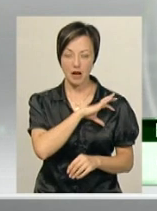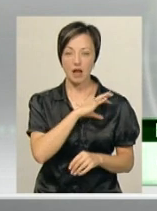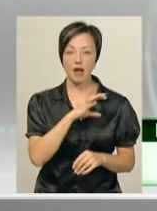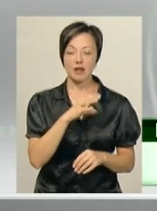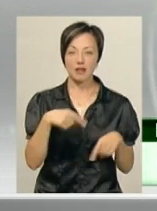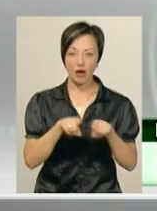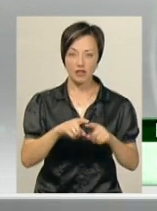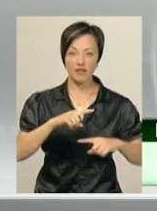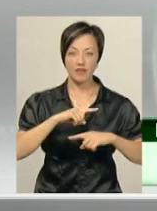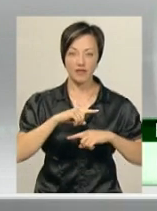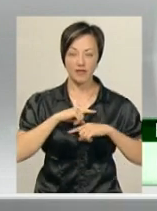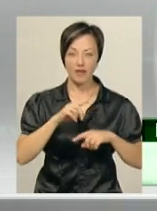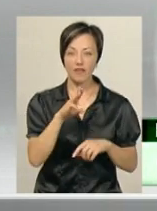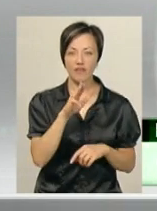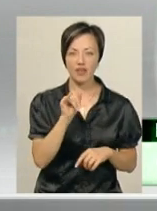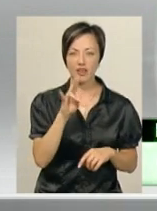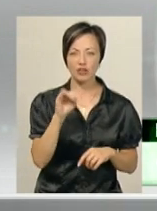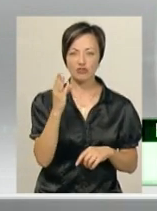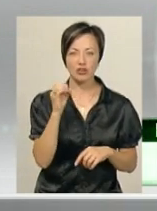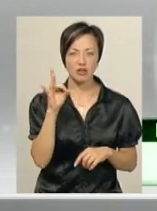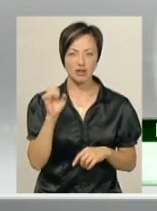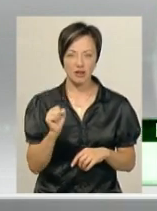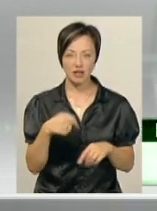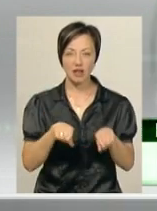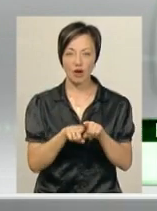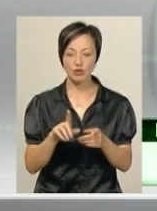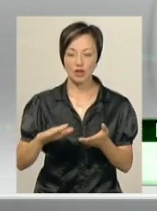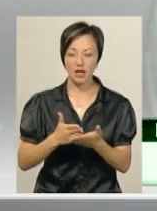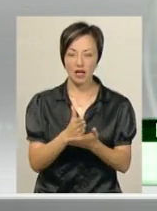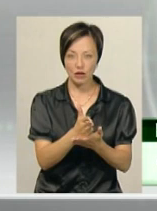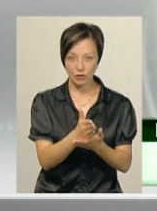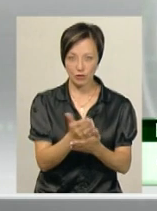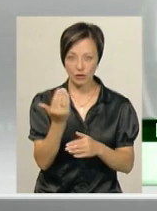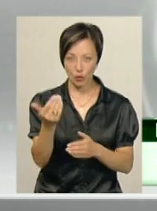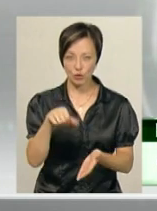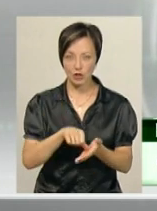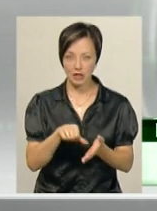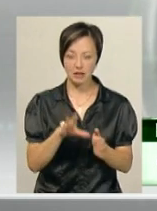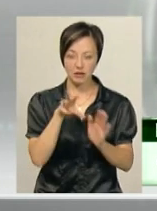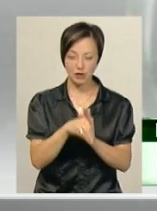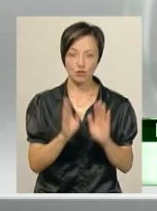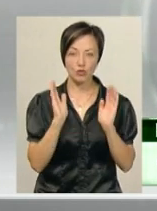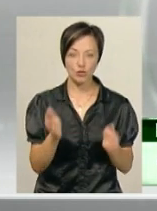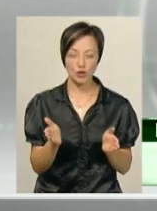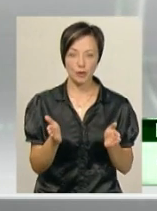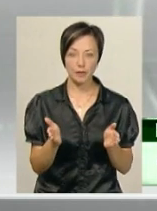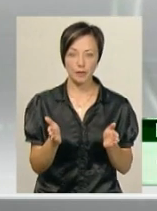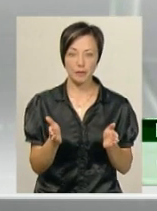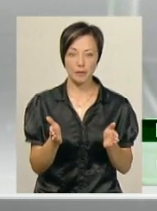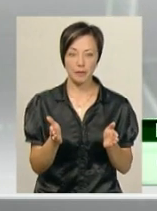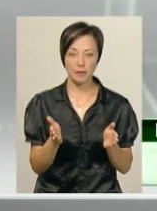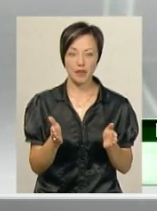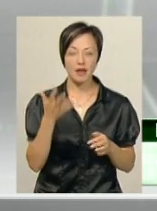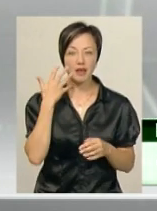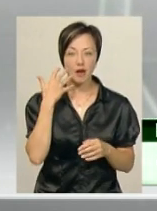медаль фінішера, також гід учасника, і також в пакеті ще буде яблуко,